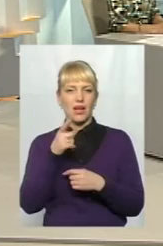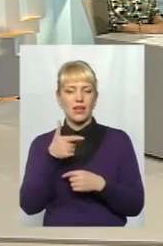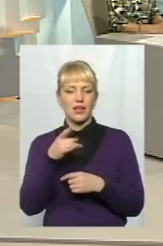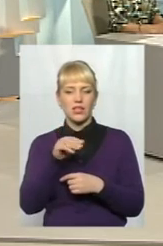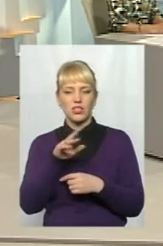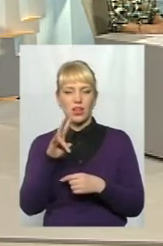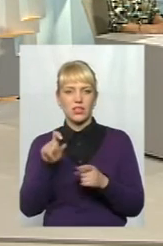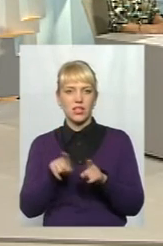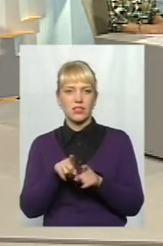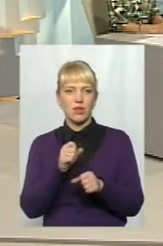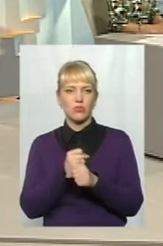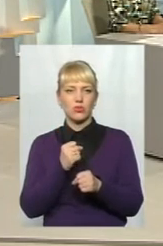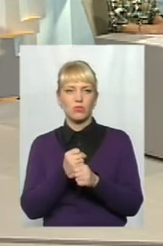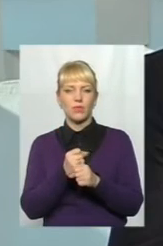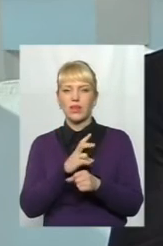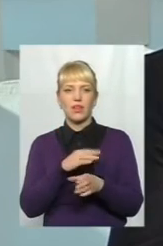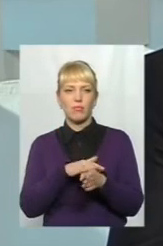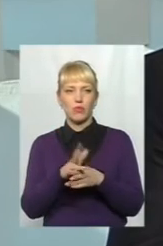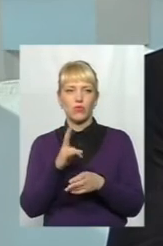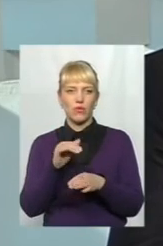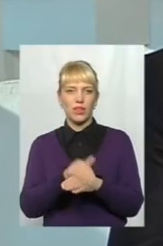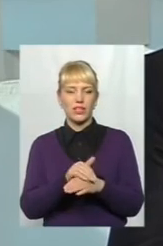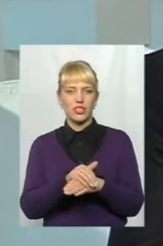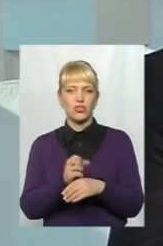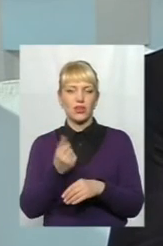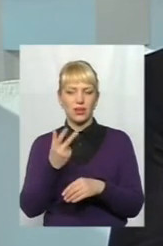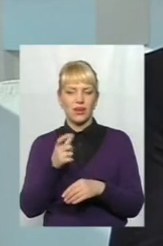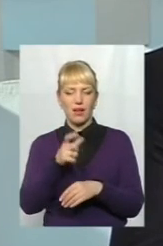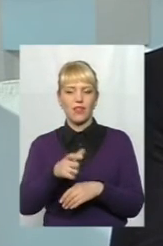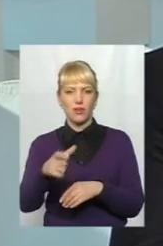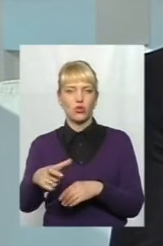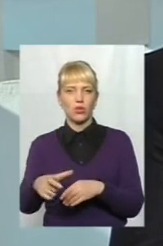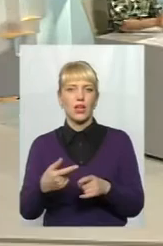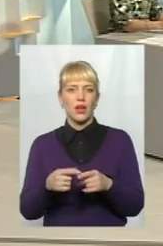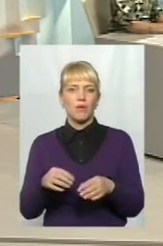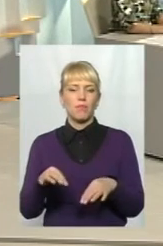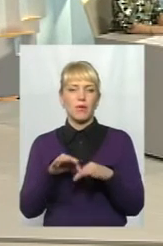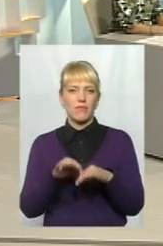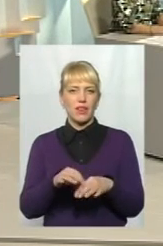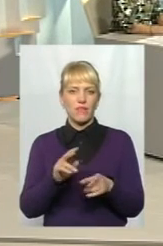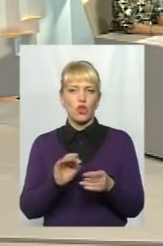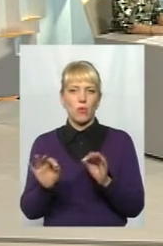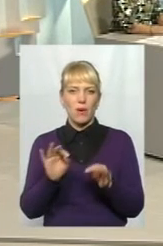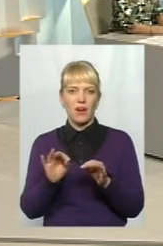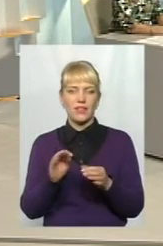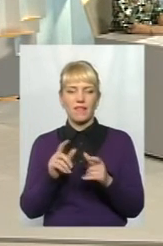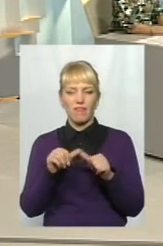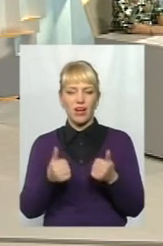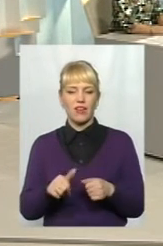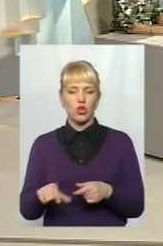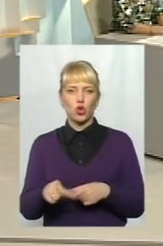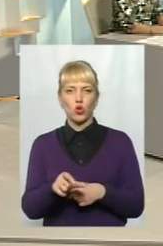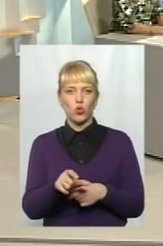ми зробили, не повністю, але фактично кілька латок таких, перевели в нормальний вигляд дорогу до